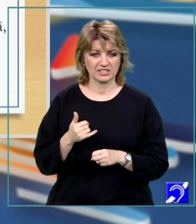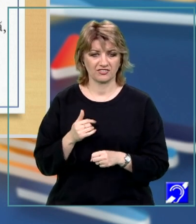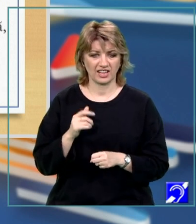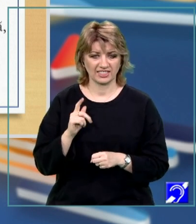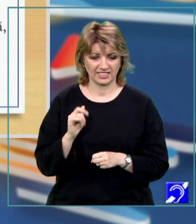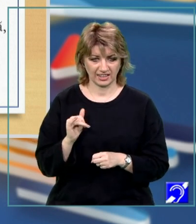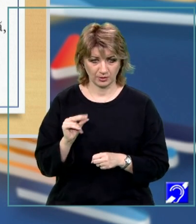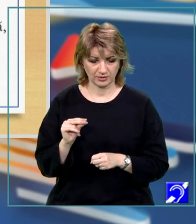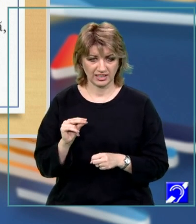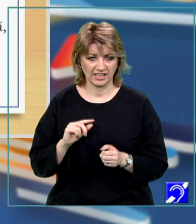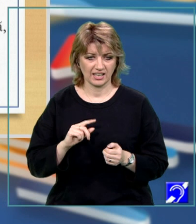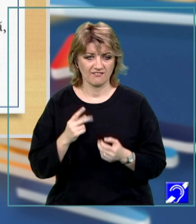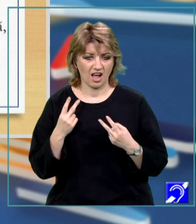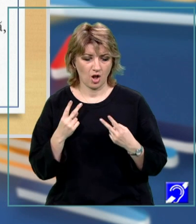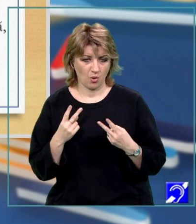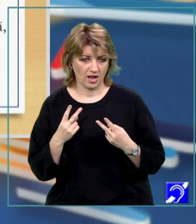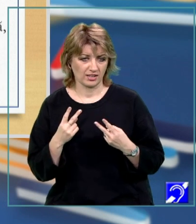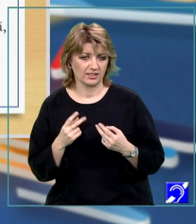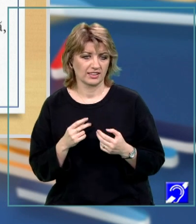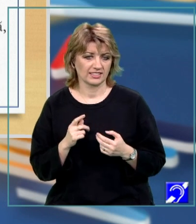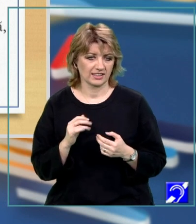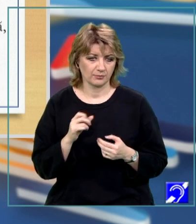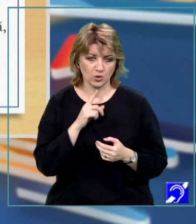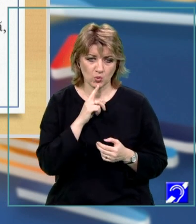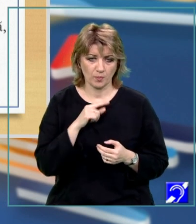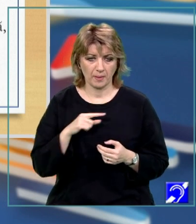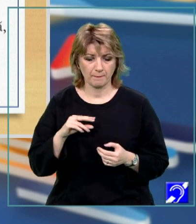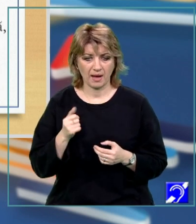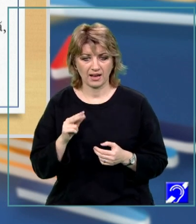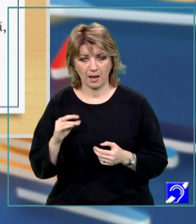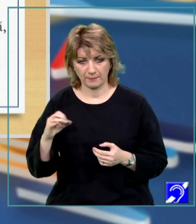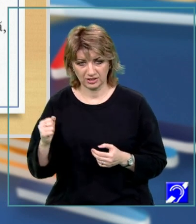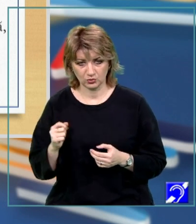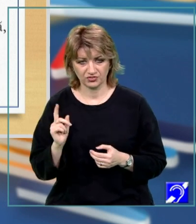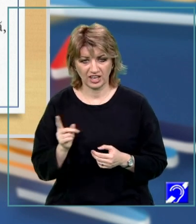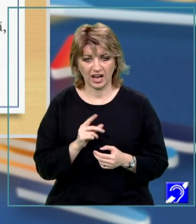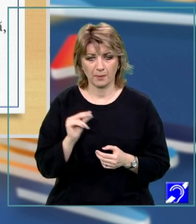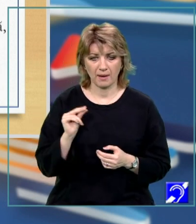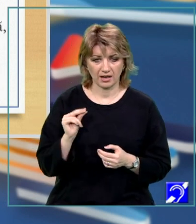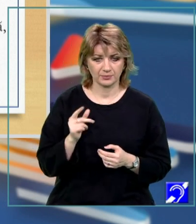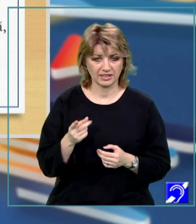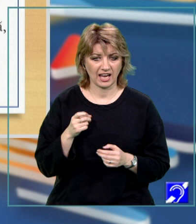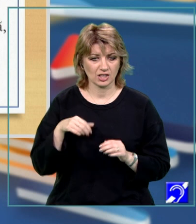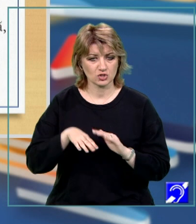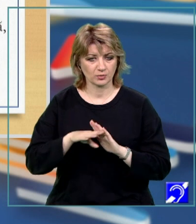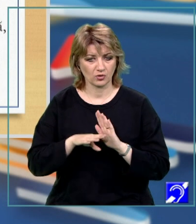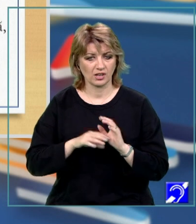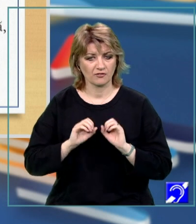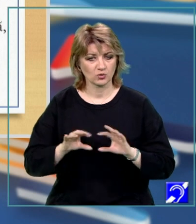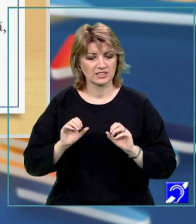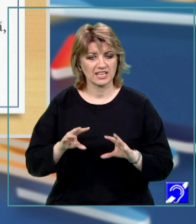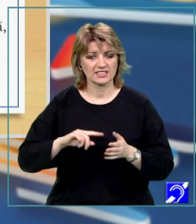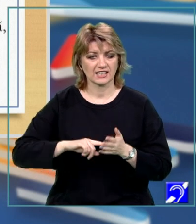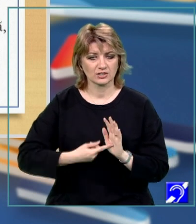adică tip rezultat, tip valoare, tip valoare, nume parametru și nume parametru. Fiecare parametru prin care subprogramul furnizează